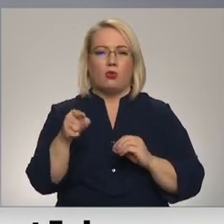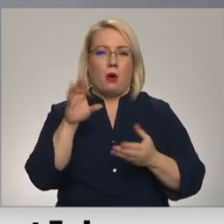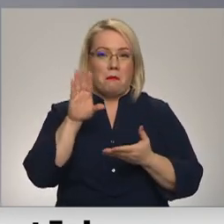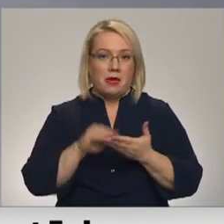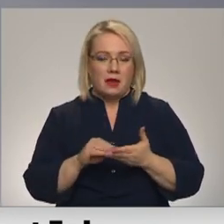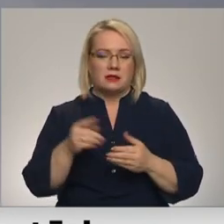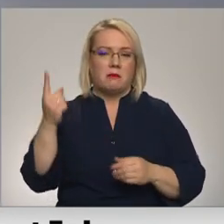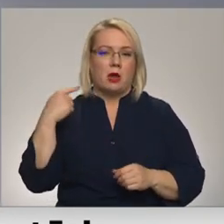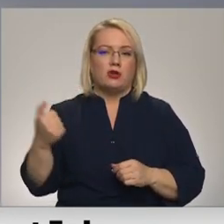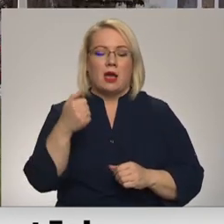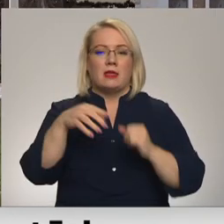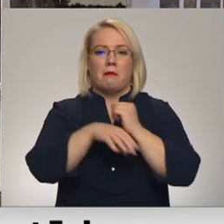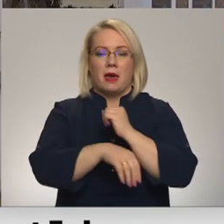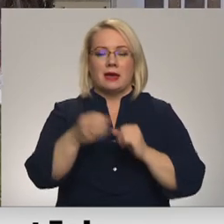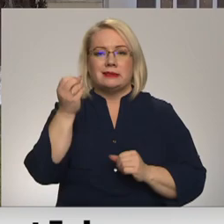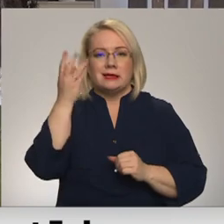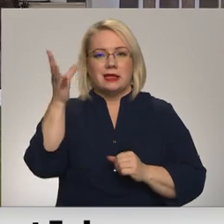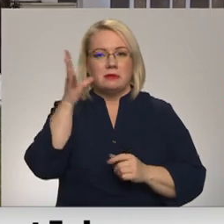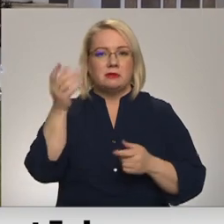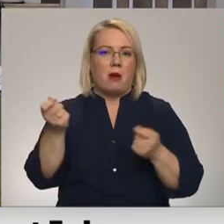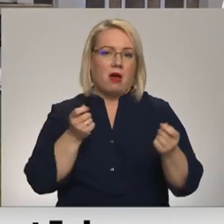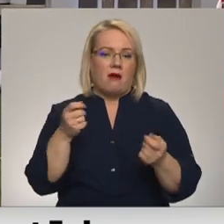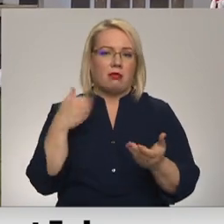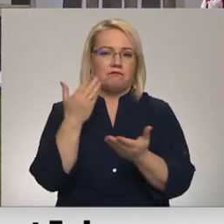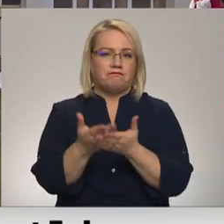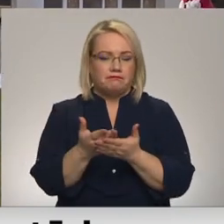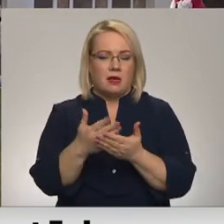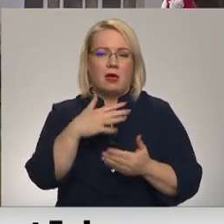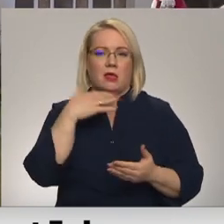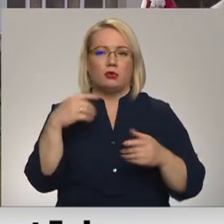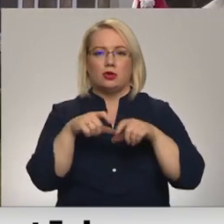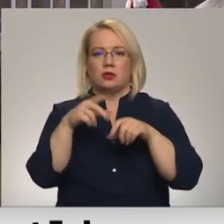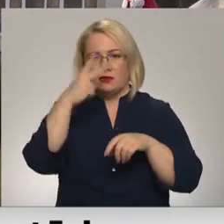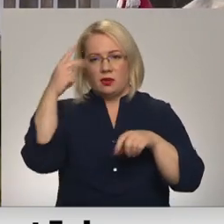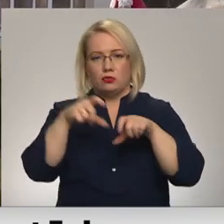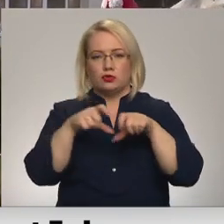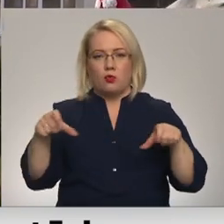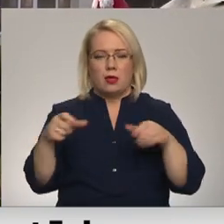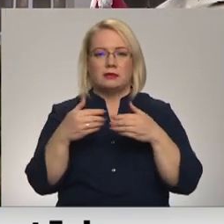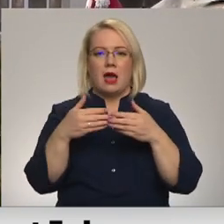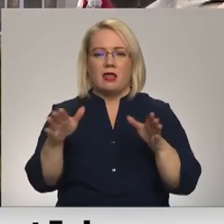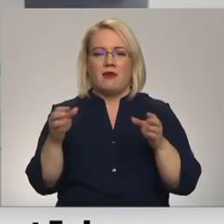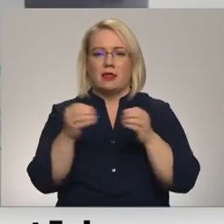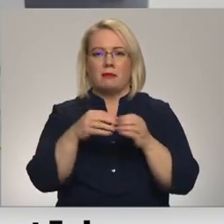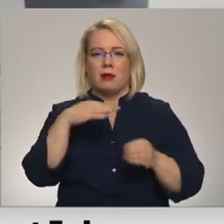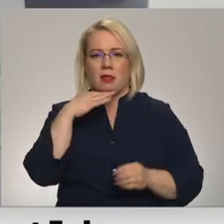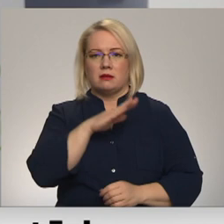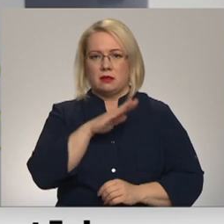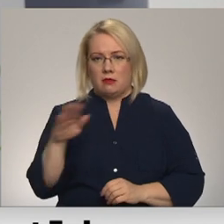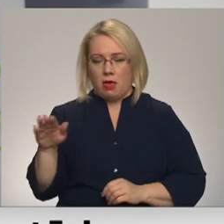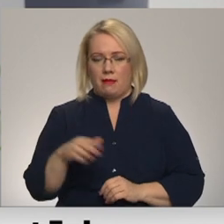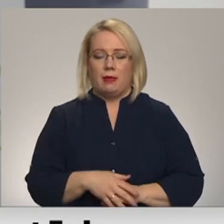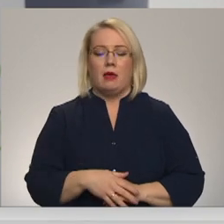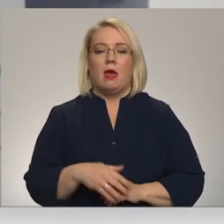gada beigās izglītības pārvalde nāceklajā ar piedāvājumu vairākās vidusskolās neatvērda desmitās klases. Šo te